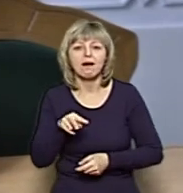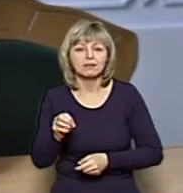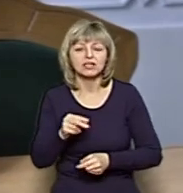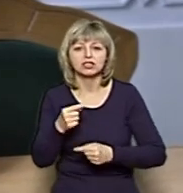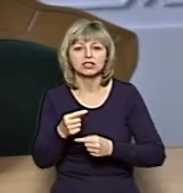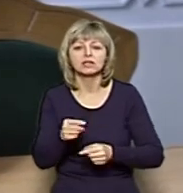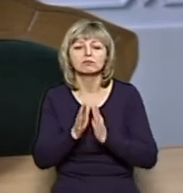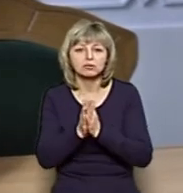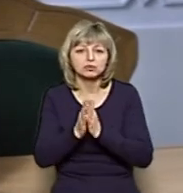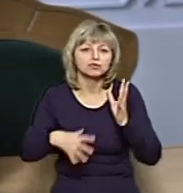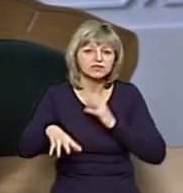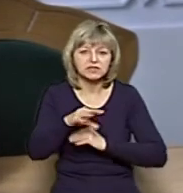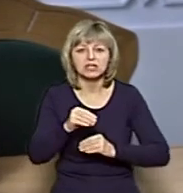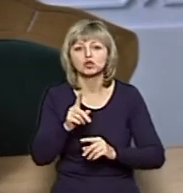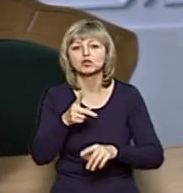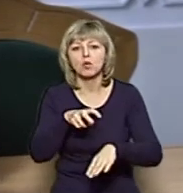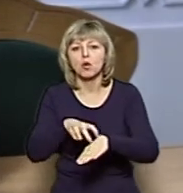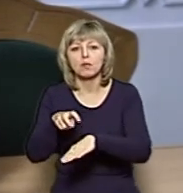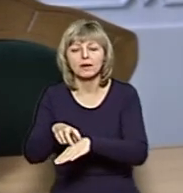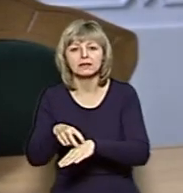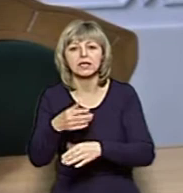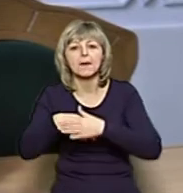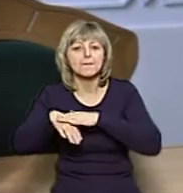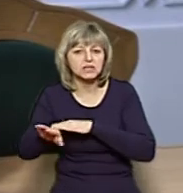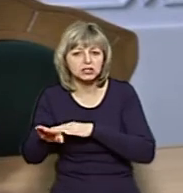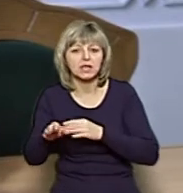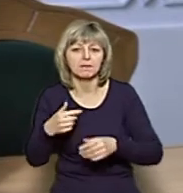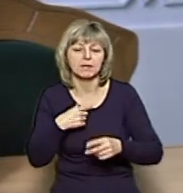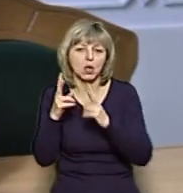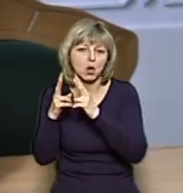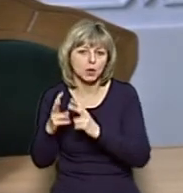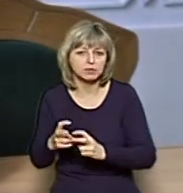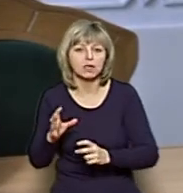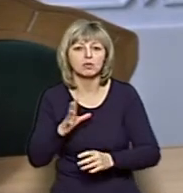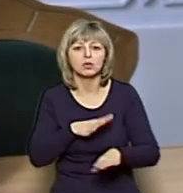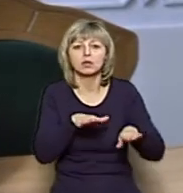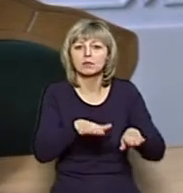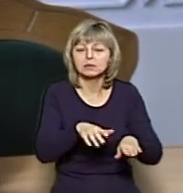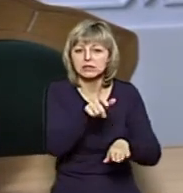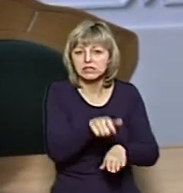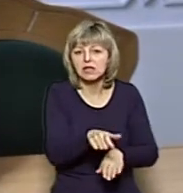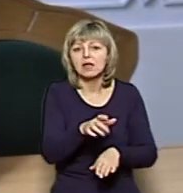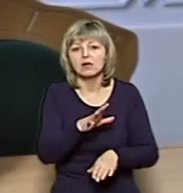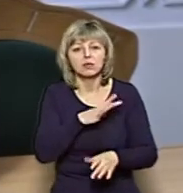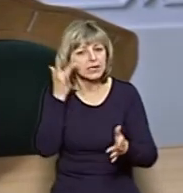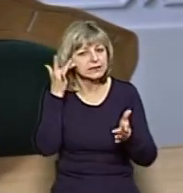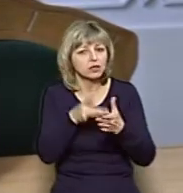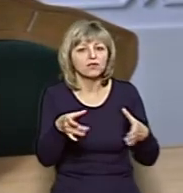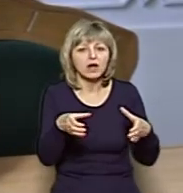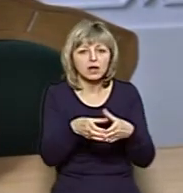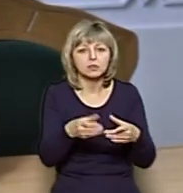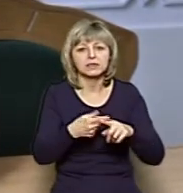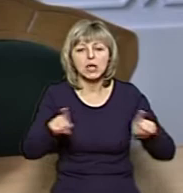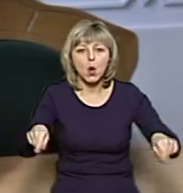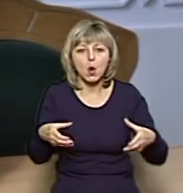закликаю, чому медики зараз пішли, тому що ми їх обстежуємо. Ви було джерело, і цільова група, і це організовано